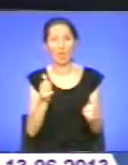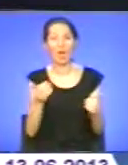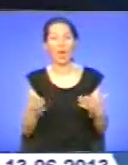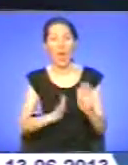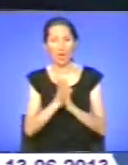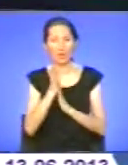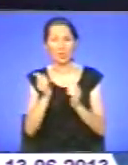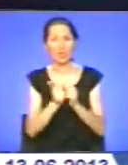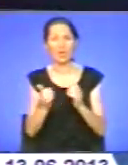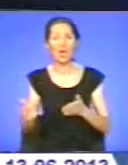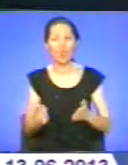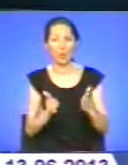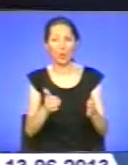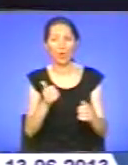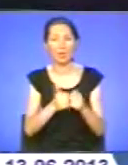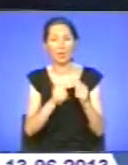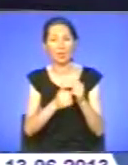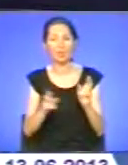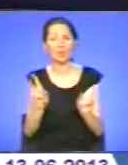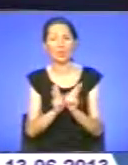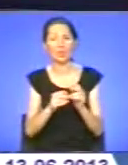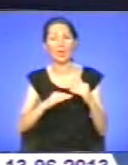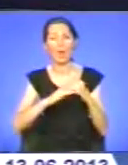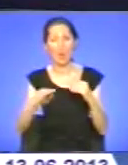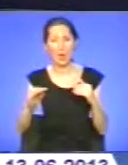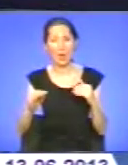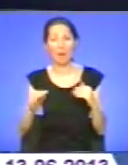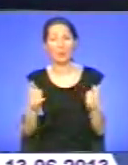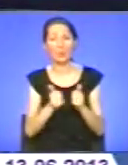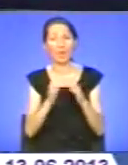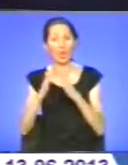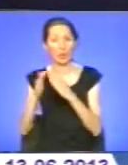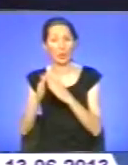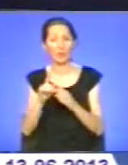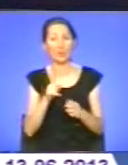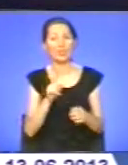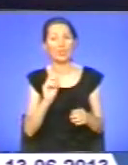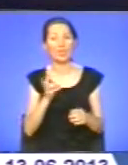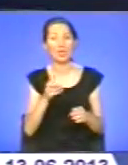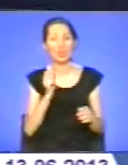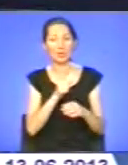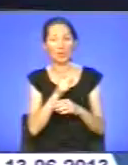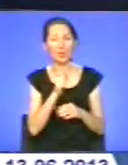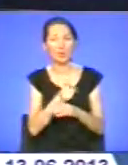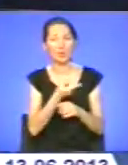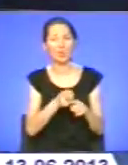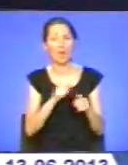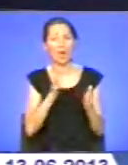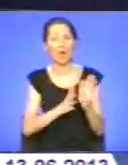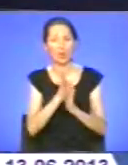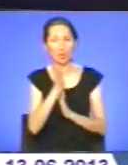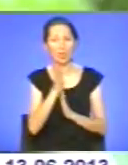смугах, та все частіше зустрічається на полях і присадибних ділянках. Чим загрожується рослина, знають наші кореспонденти.